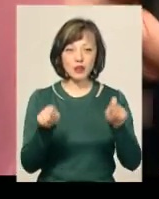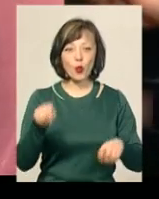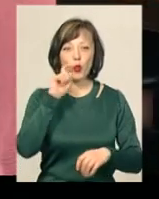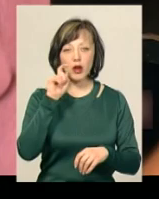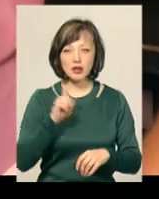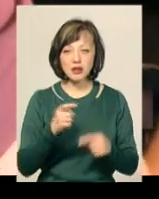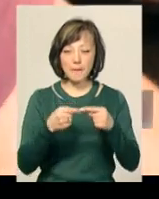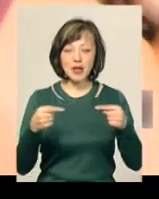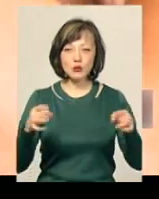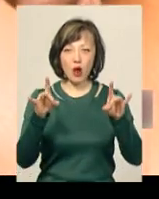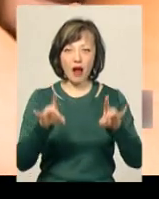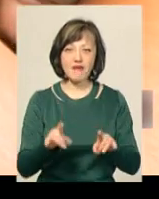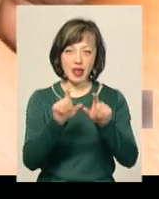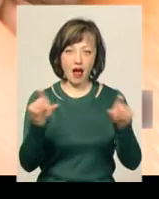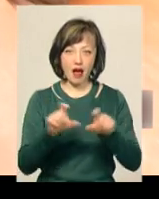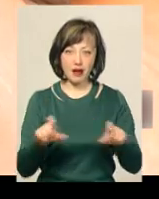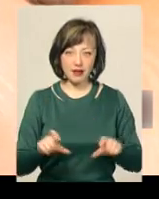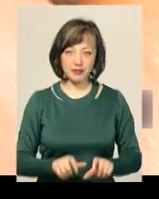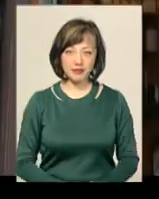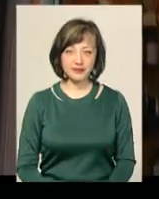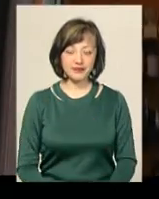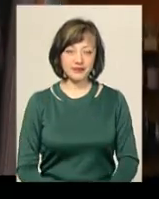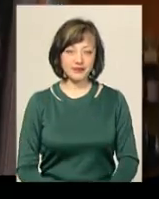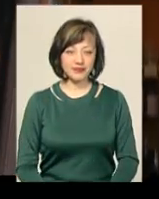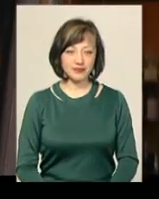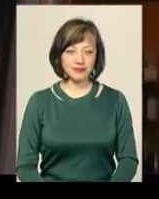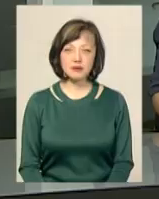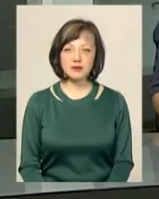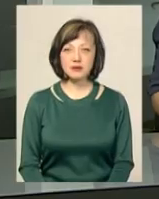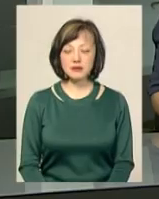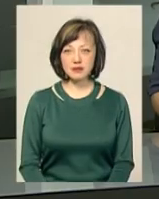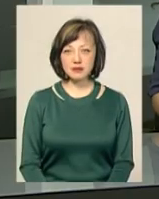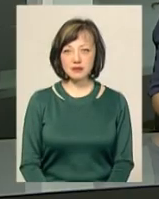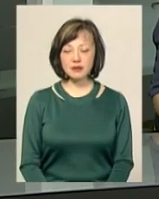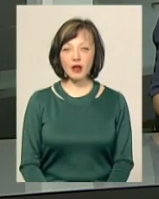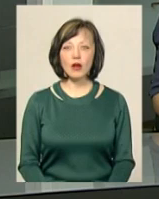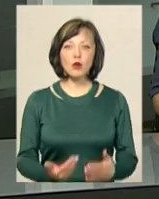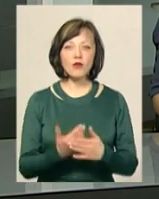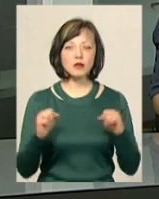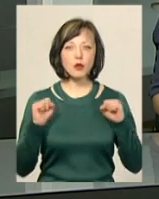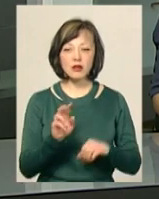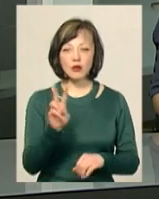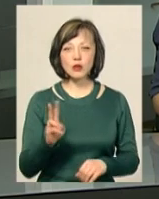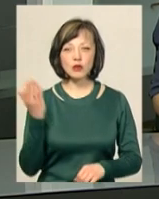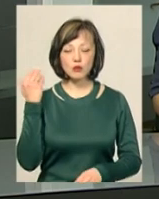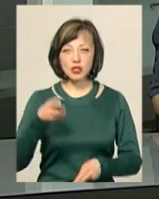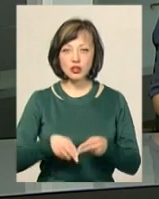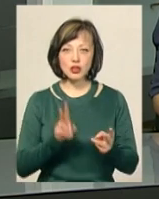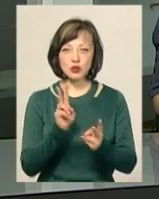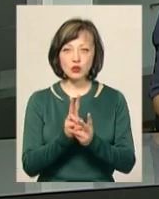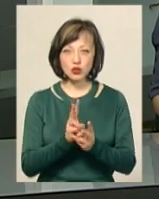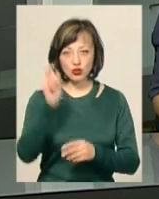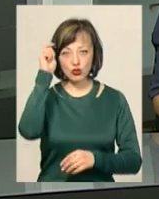українську мережу кав'ярень. Дарина Денисенко, новини, Поділля Центр. І до новин спорту. Дві години тому закінчилася